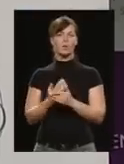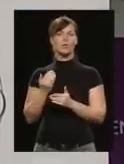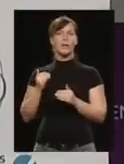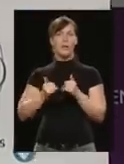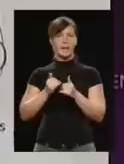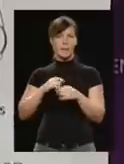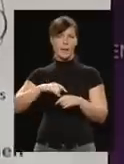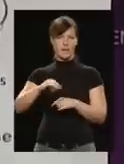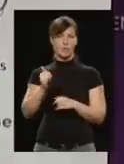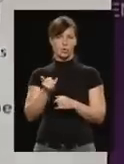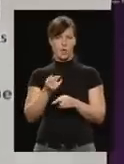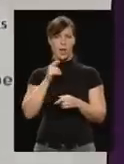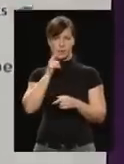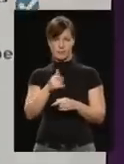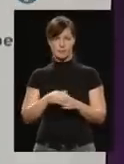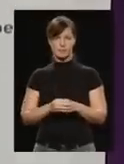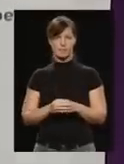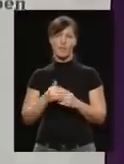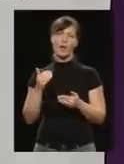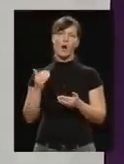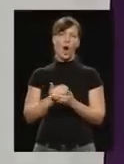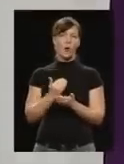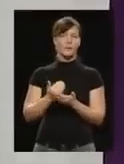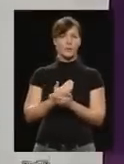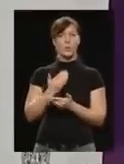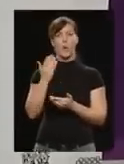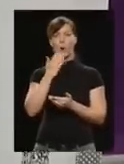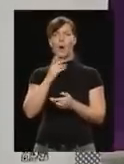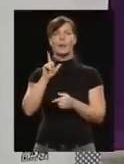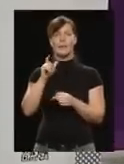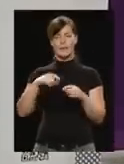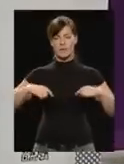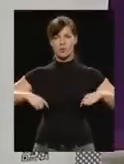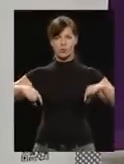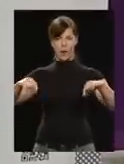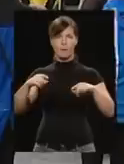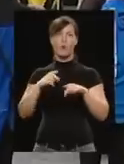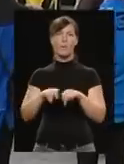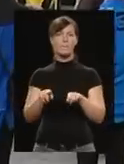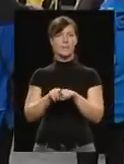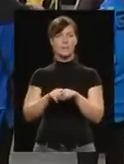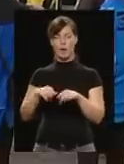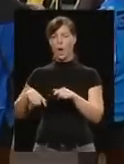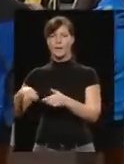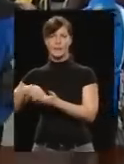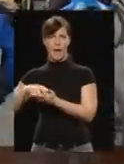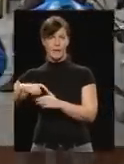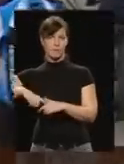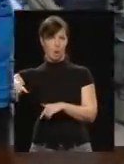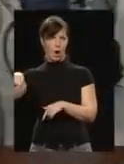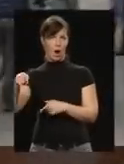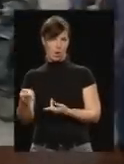hatékonyabb megoldás az úttesten vezető két sárga kerékpársáv, mint a járdán haladó kerékpárút. Ennek kitűnő